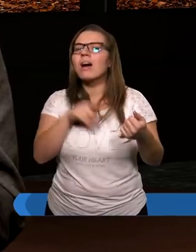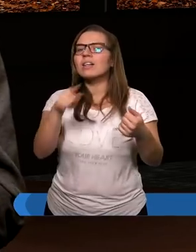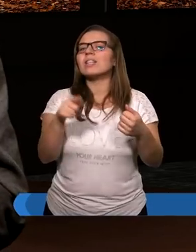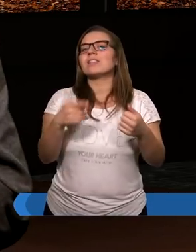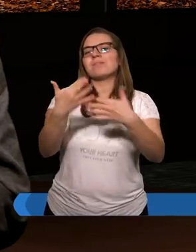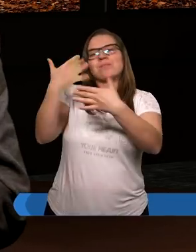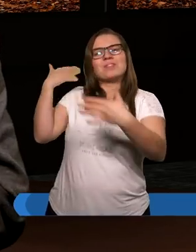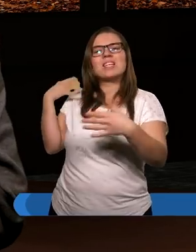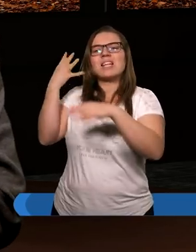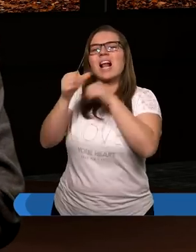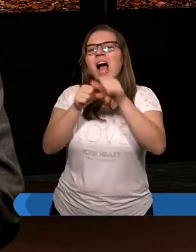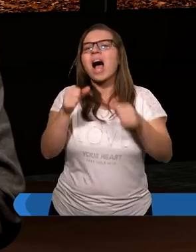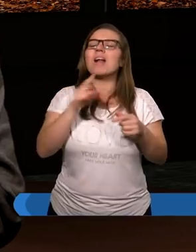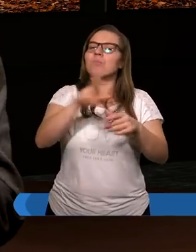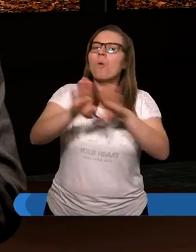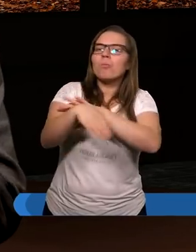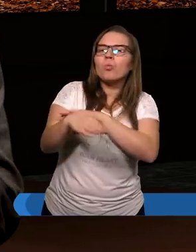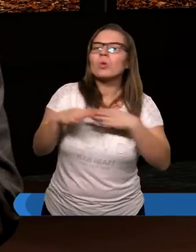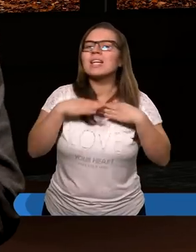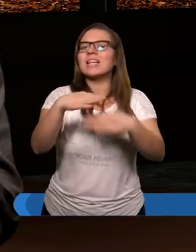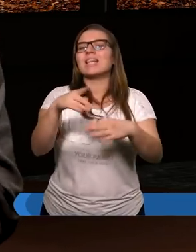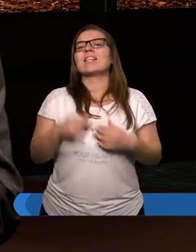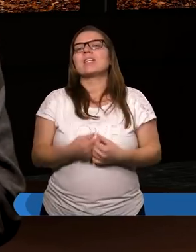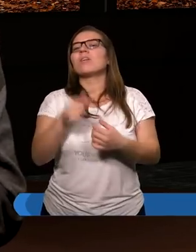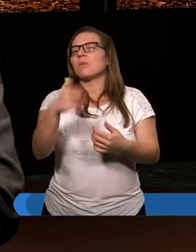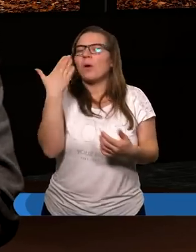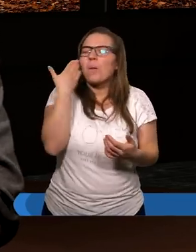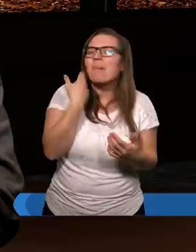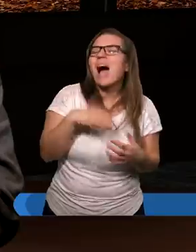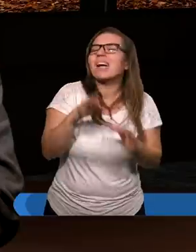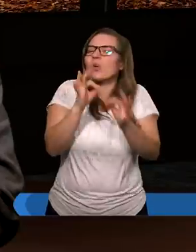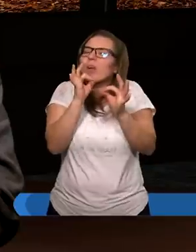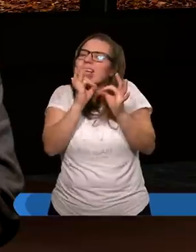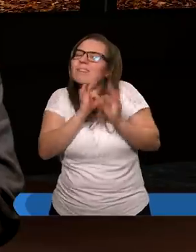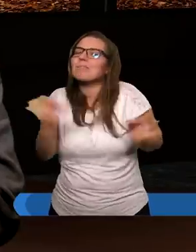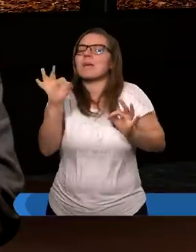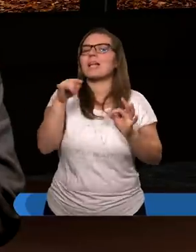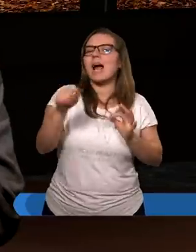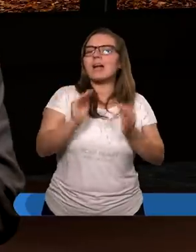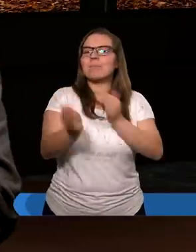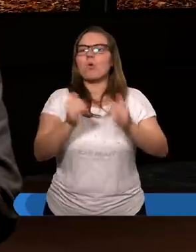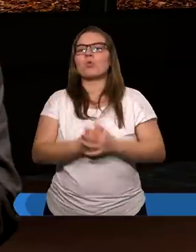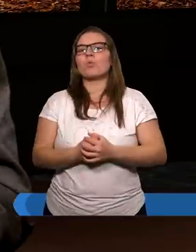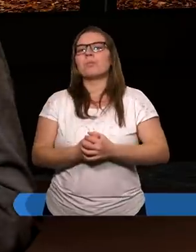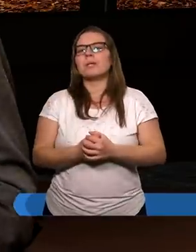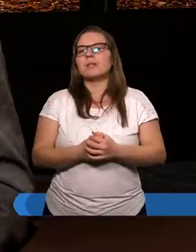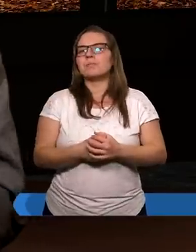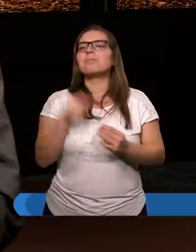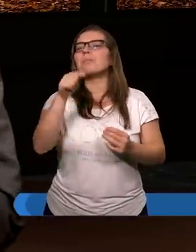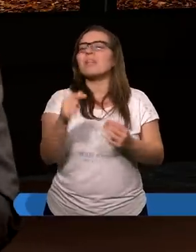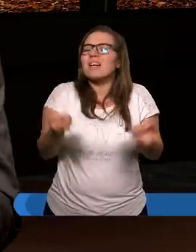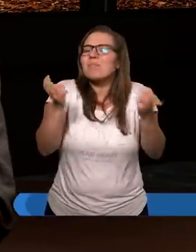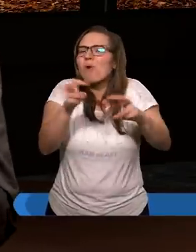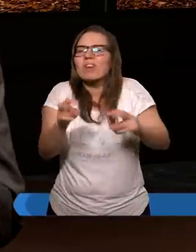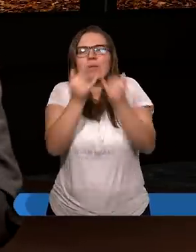40 lat wędrówki po pustyni. To były bardzo specyficzne warunki. I wtedy też wiele takich zwyczajów